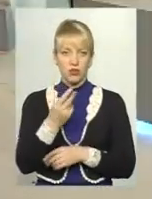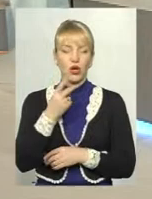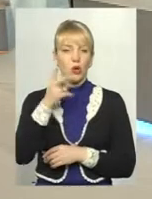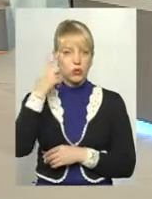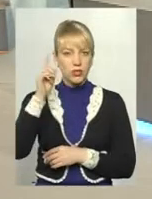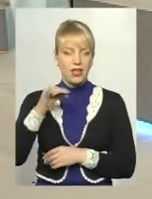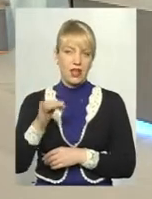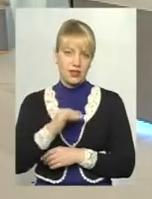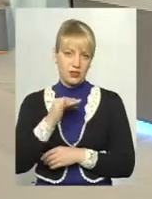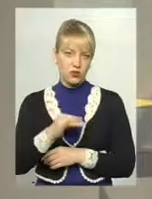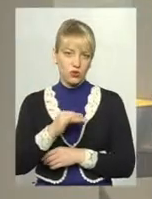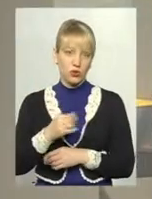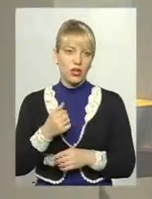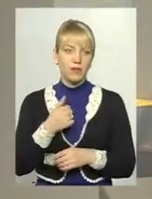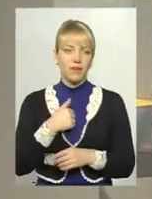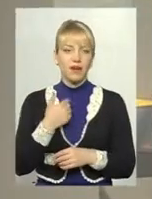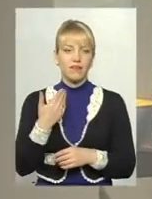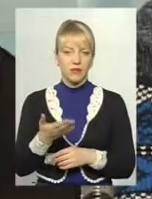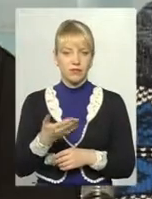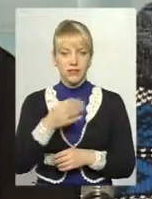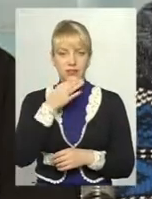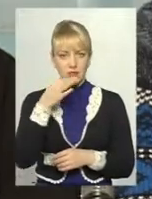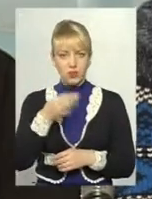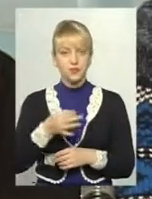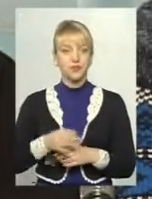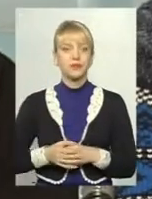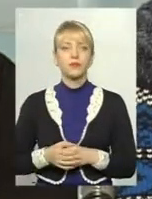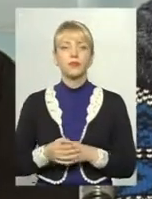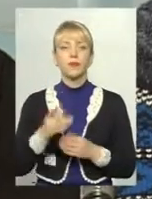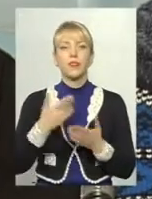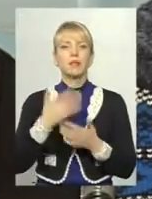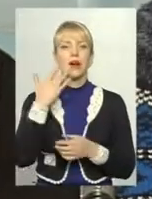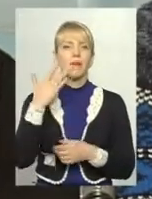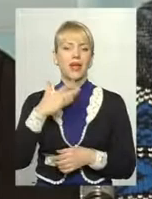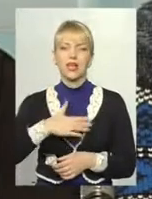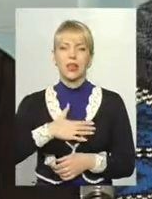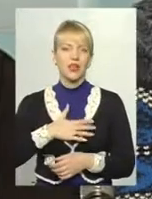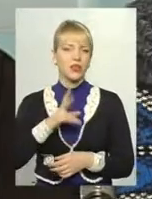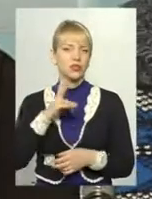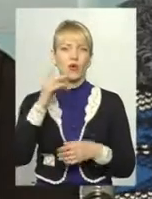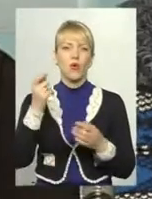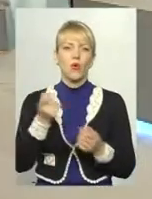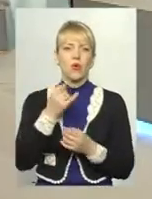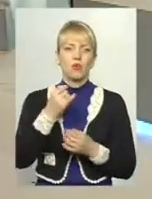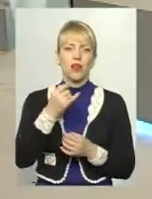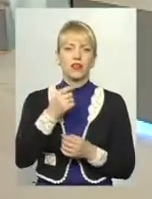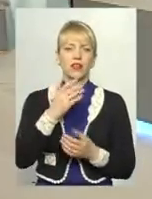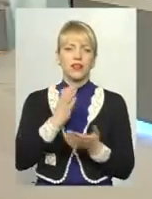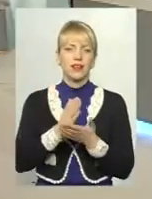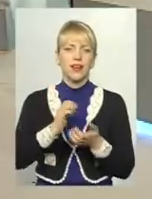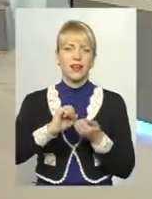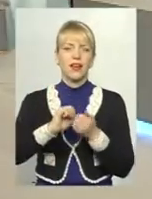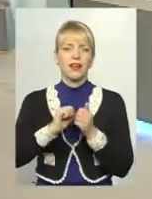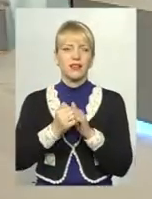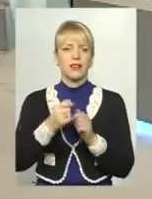я вам з одного нашого, знаєте, як розказує, там, Америка, Канада, які мають зовсім маленьку історію, що до цього каменя Ацеола